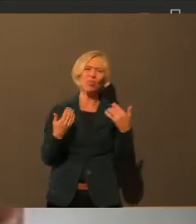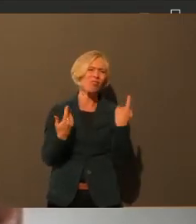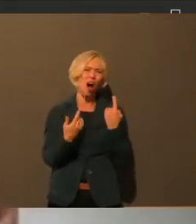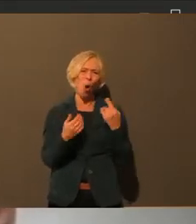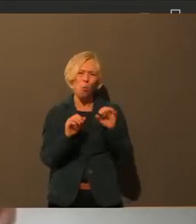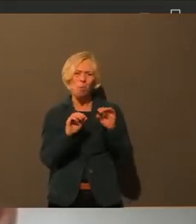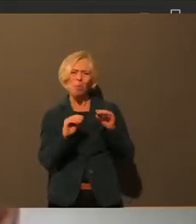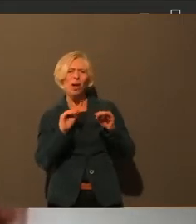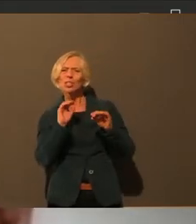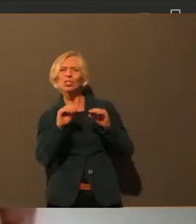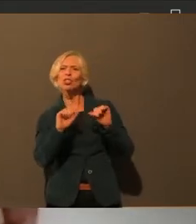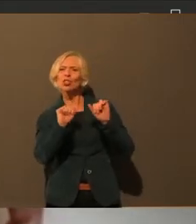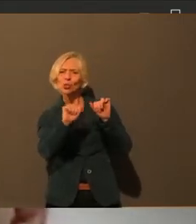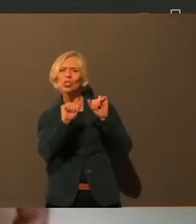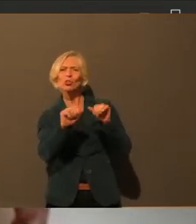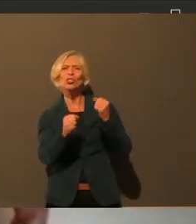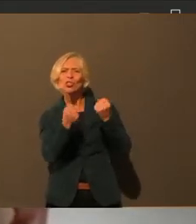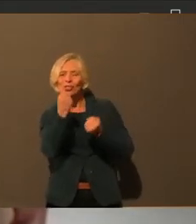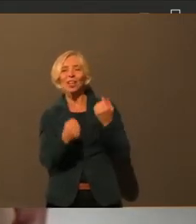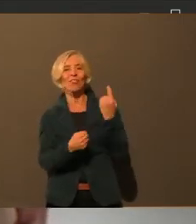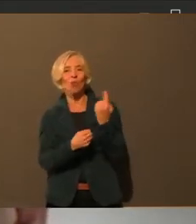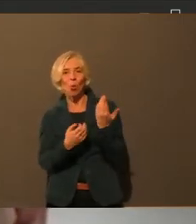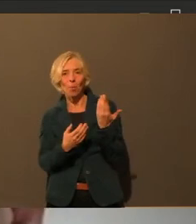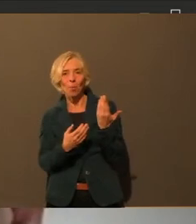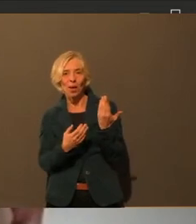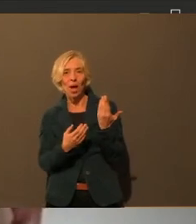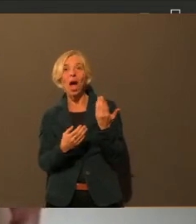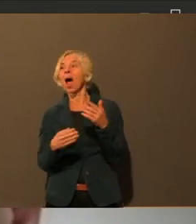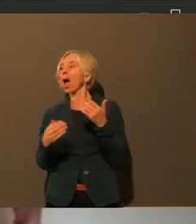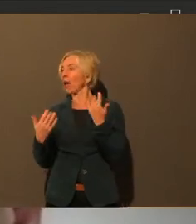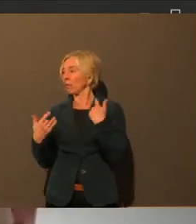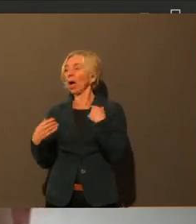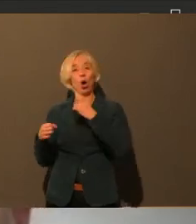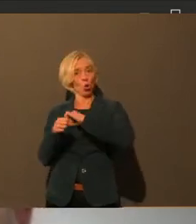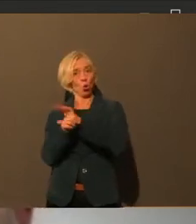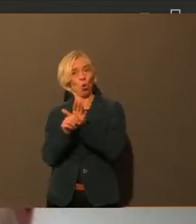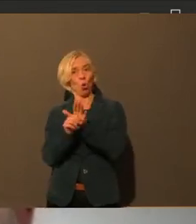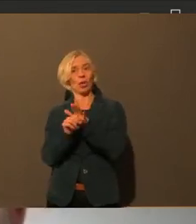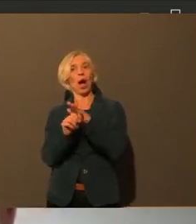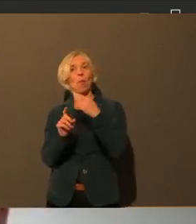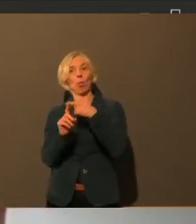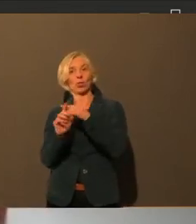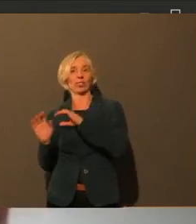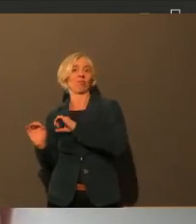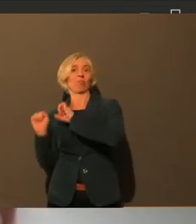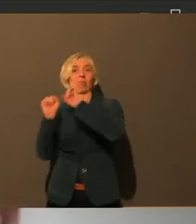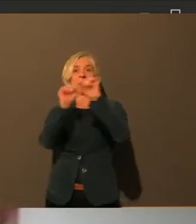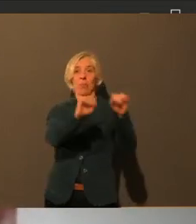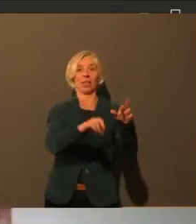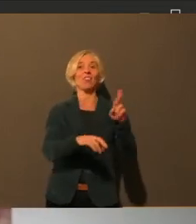Eingeschleppt werden ja die Fälle meistens nach unserer Erfahrung jetzt durch das Pflegepersonal.